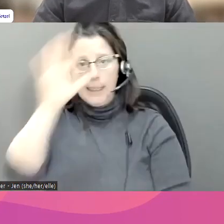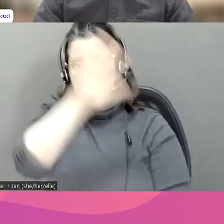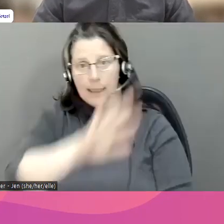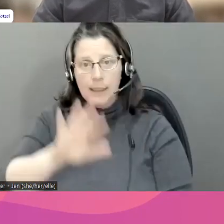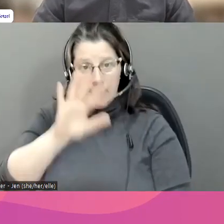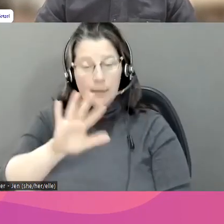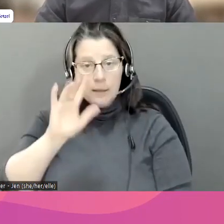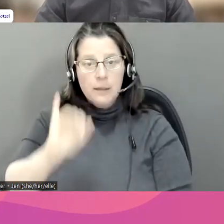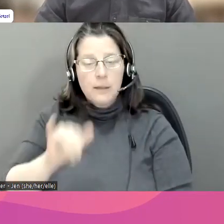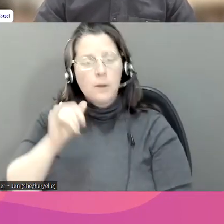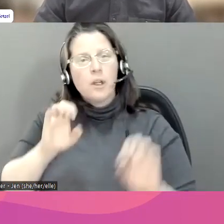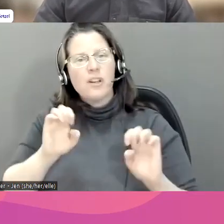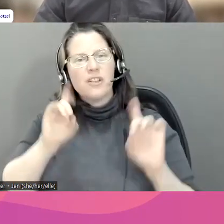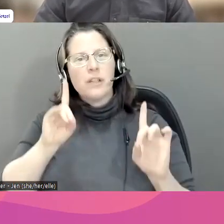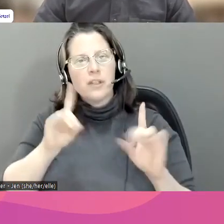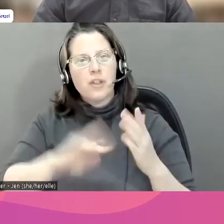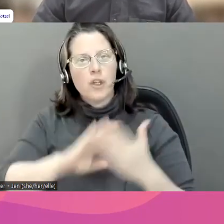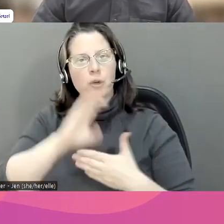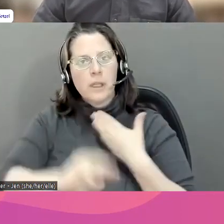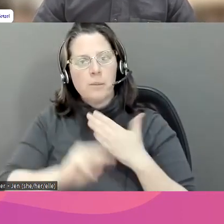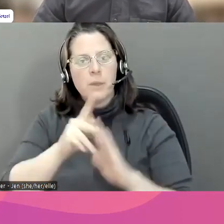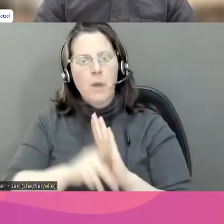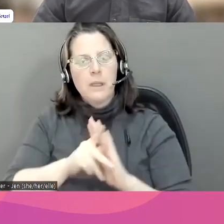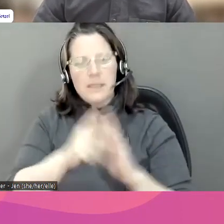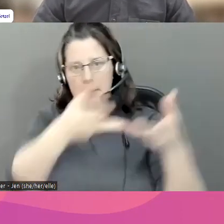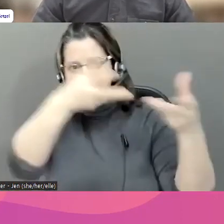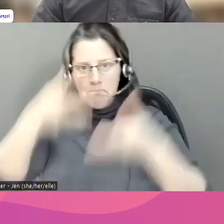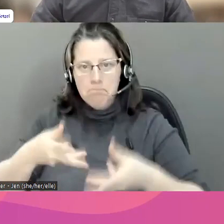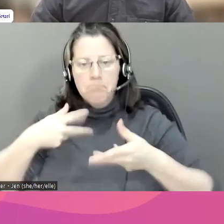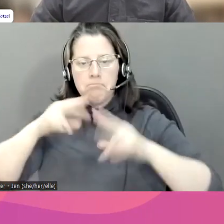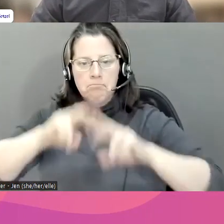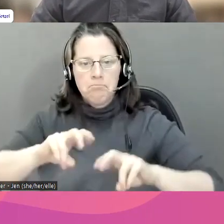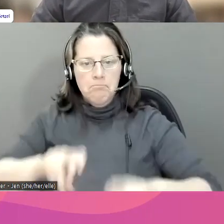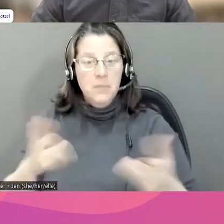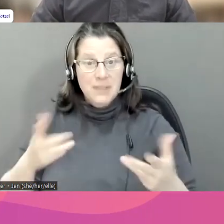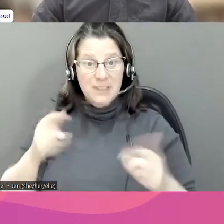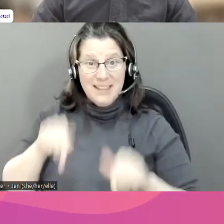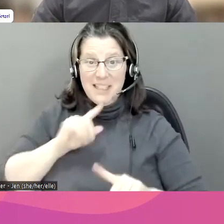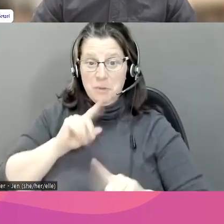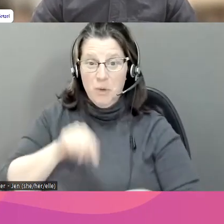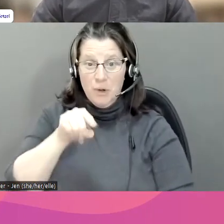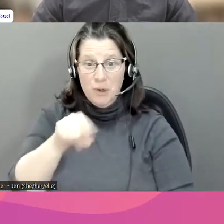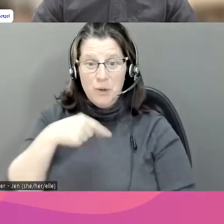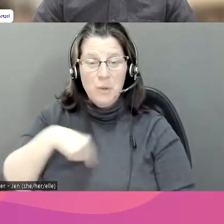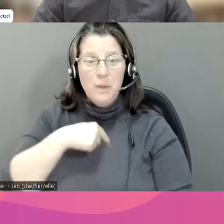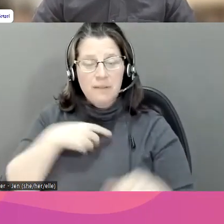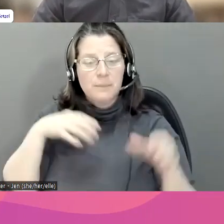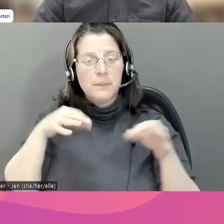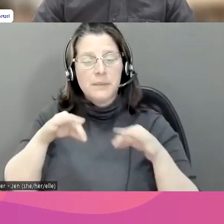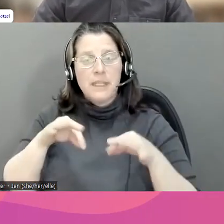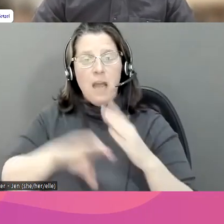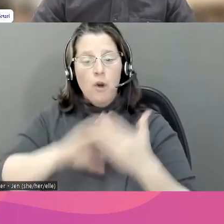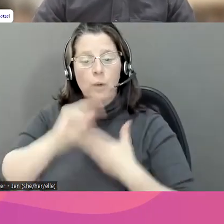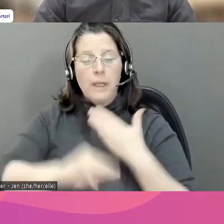'analyse effectuée de toutes les provinces et territoires de leur politique en matière d'éducation. Dans ce rapport, nous avons mis en valeur